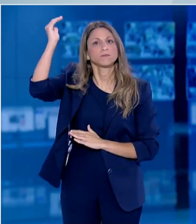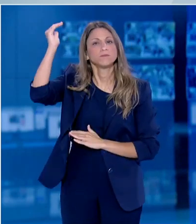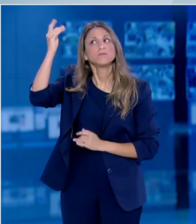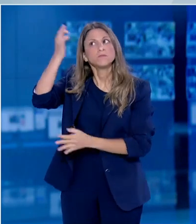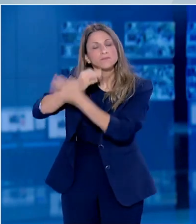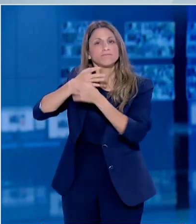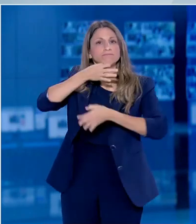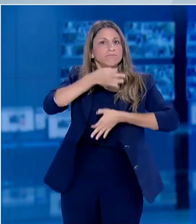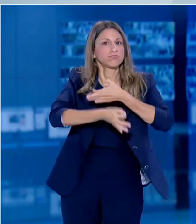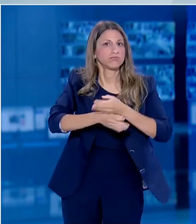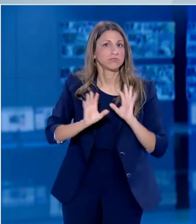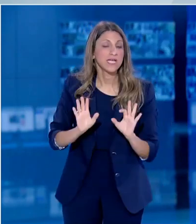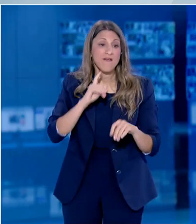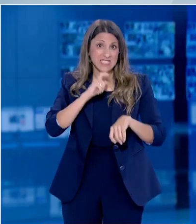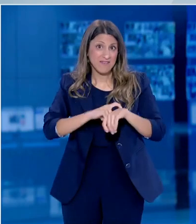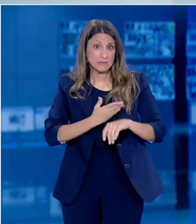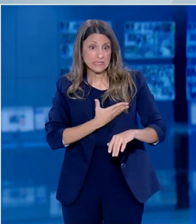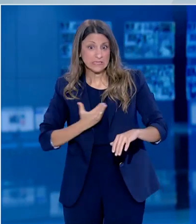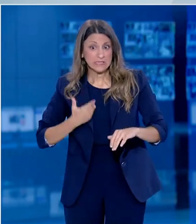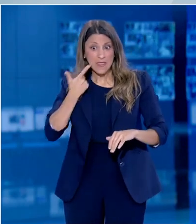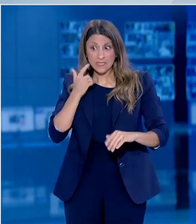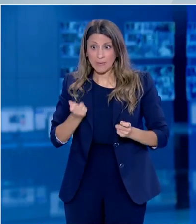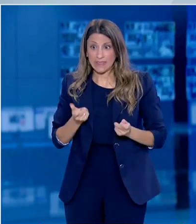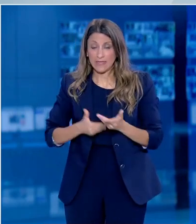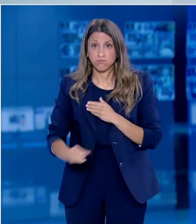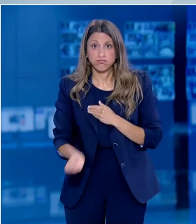αβεβαιότητες που όλοι γνωρίζουμε ότι υπάρχουν σε σχέση με το νέο ιό.